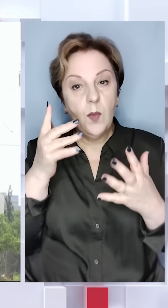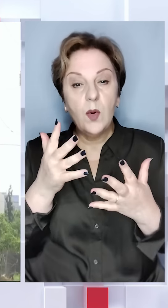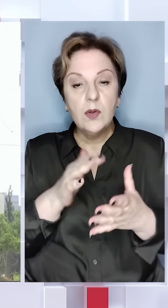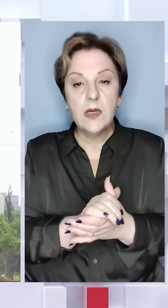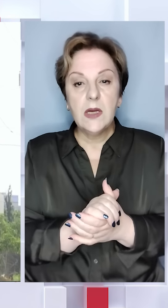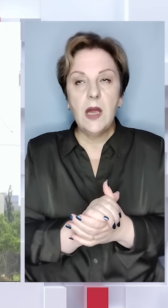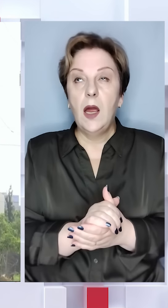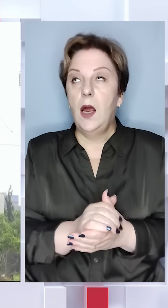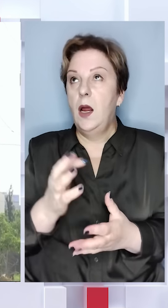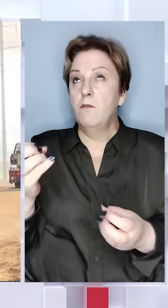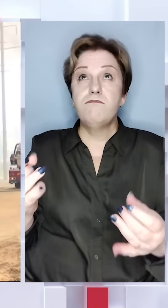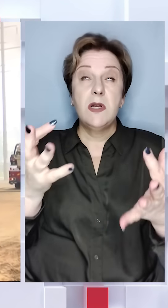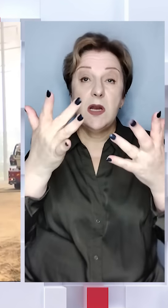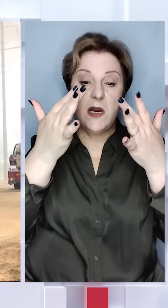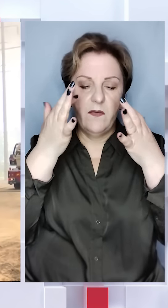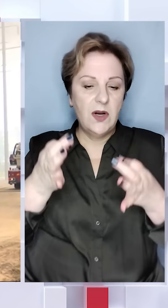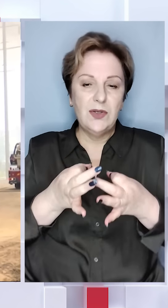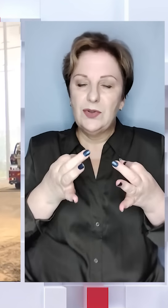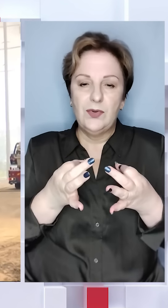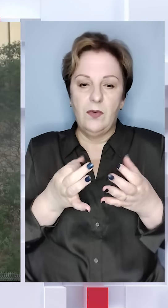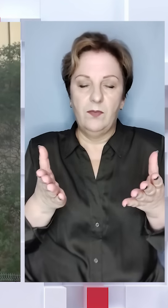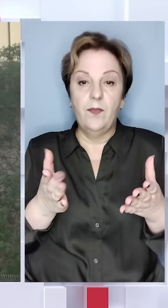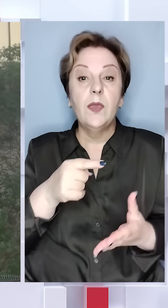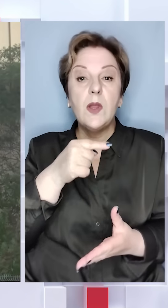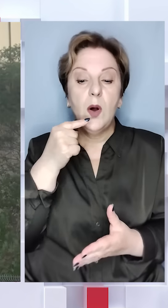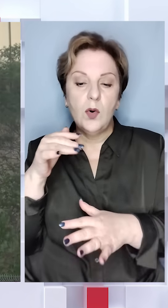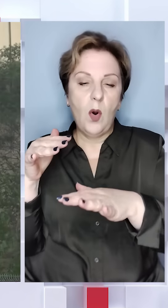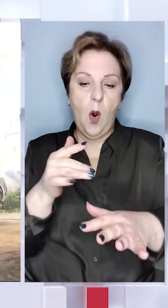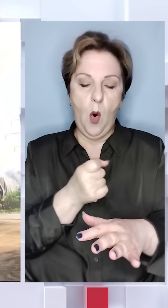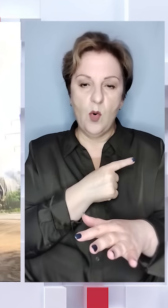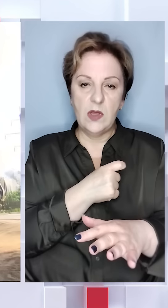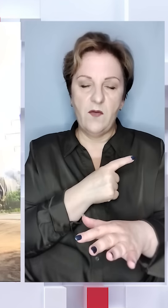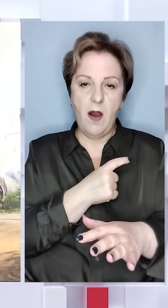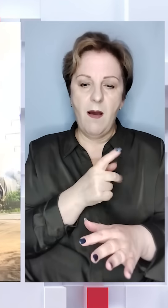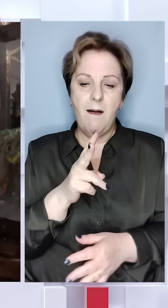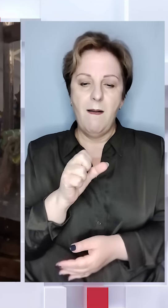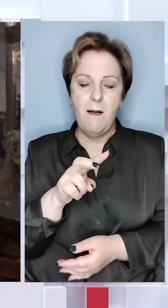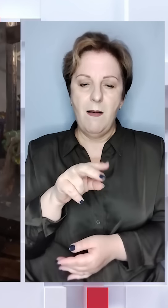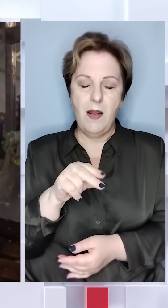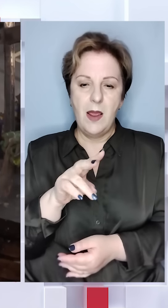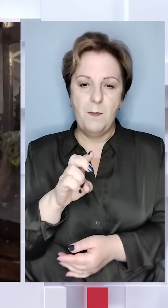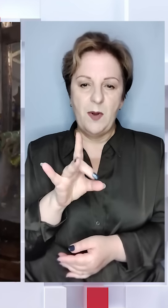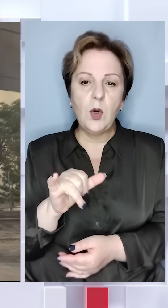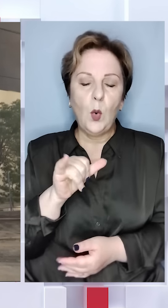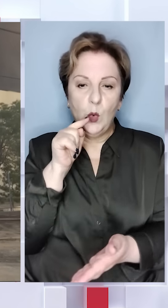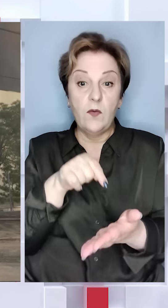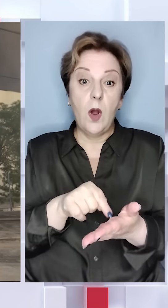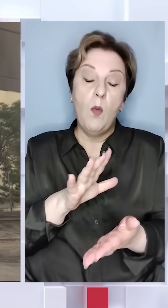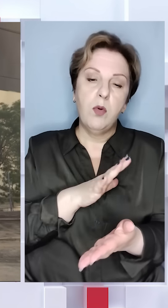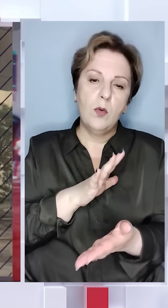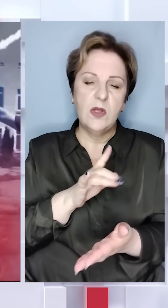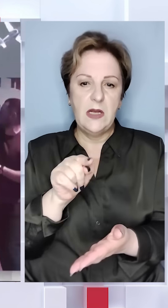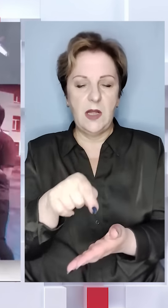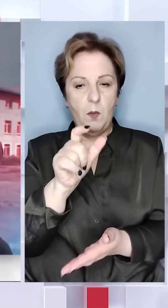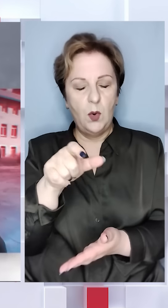розумієте? Аж пить глаза і нічого, ну все. Росія атакувала Одесу калібрами. Куди влучили і чи були там люди?